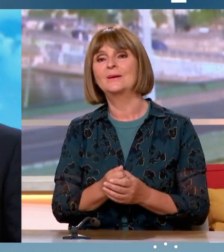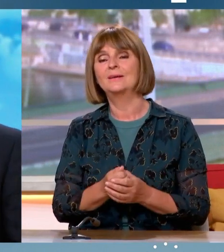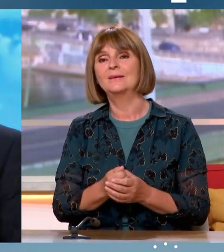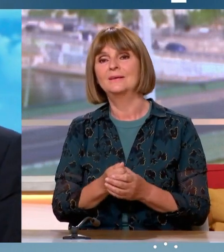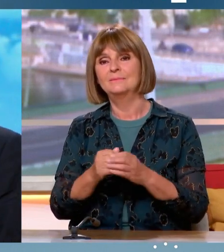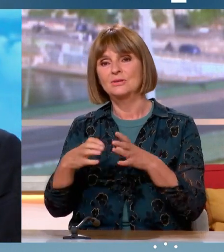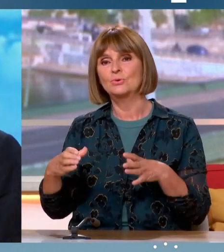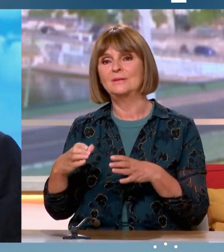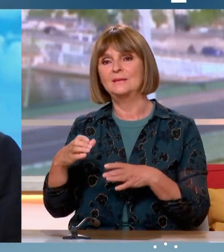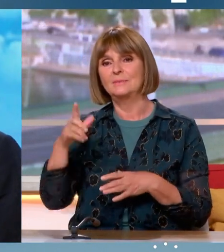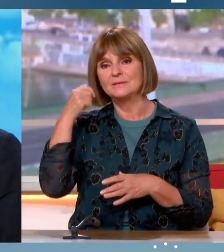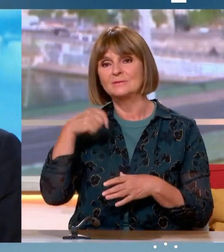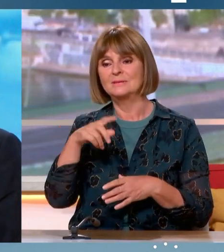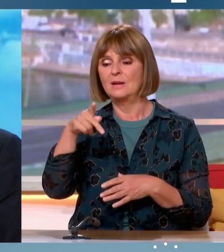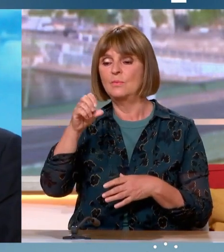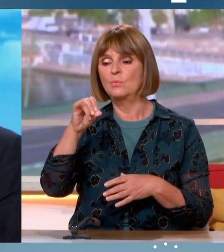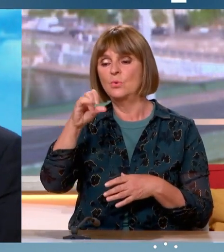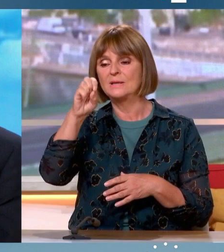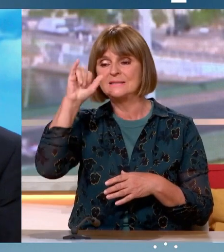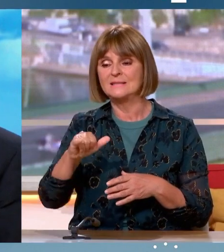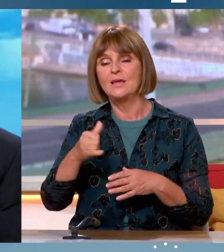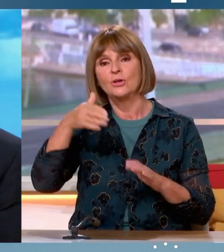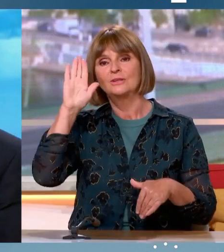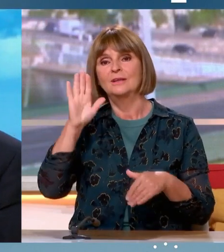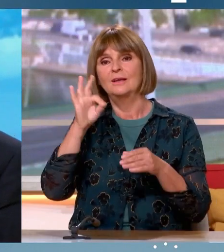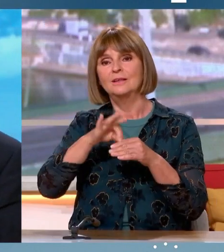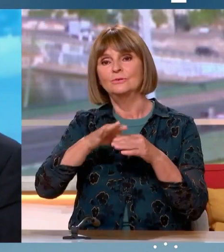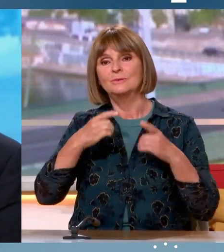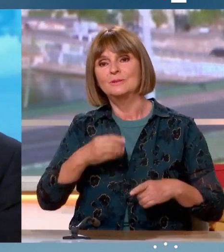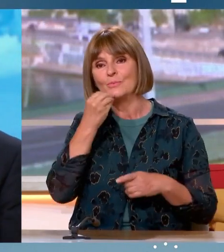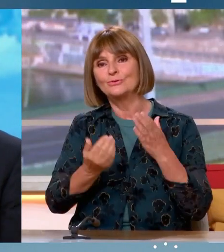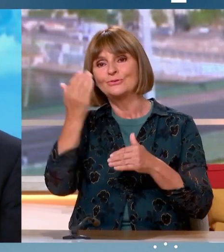majorité présidentielle de Poissy et candidat aux législatives. Bonne journée. Merci beaucoup.